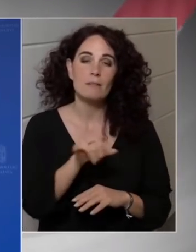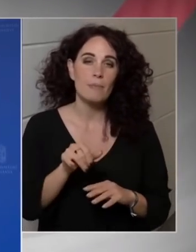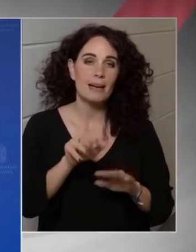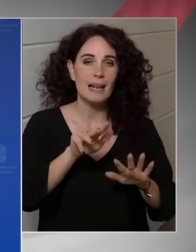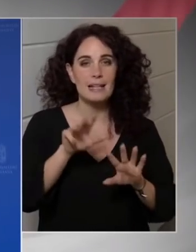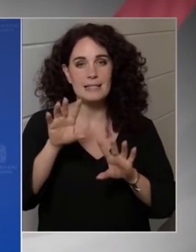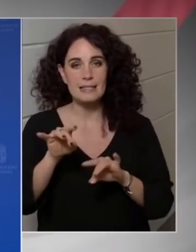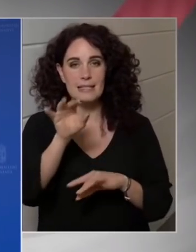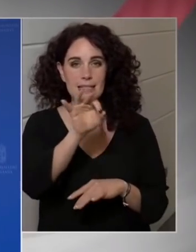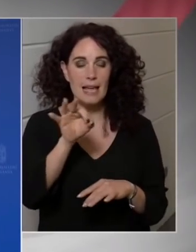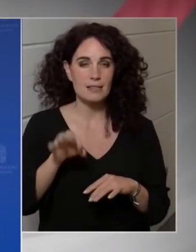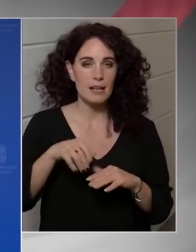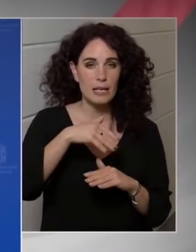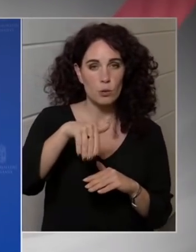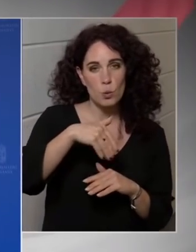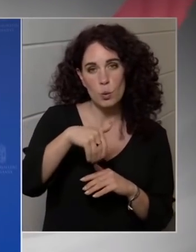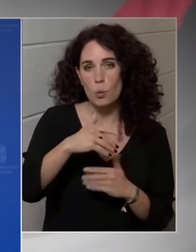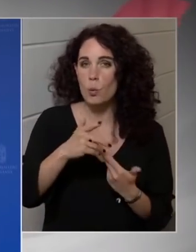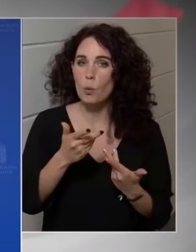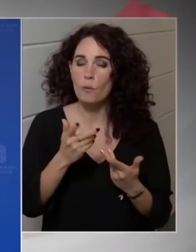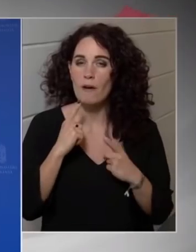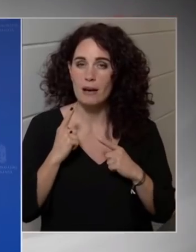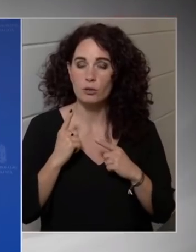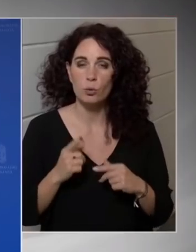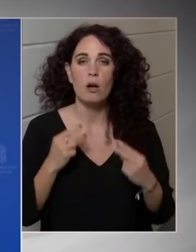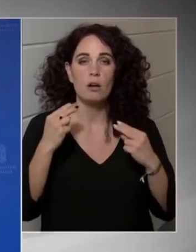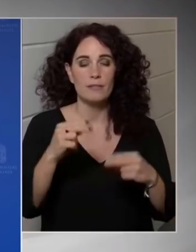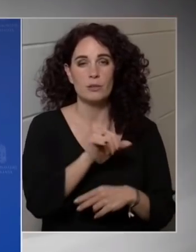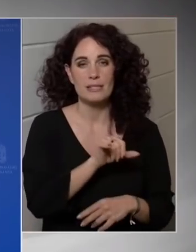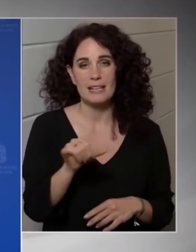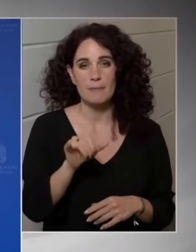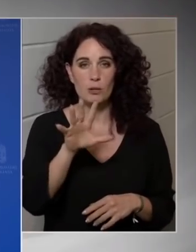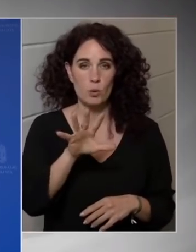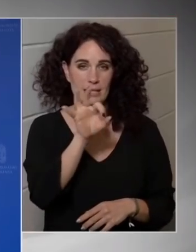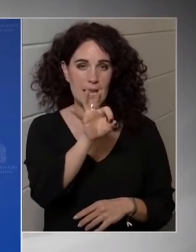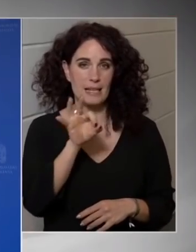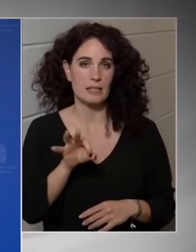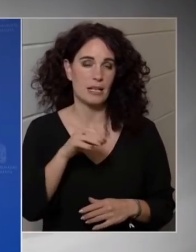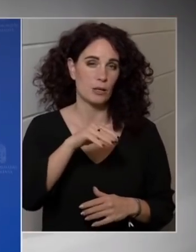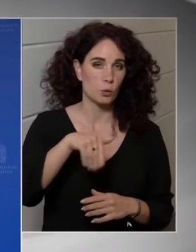százalék körüli infláció várható jövőre pedig 5 százalék körüli.